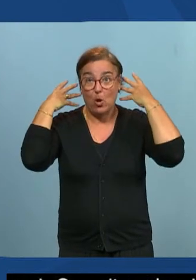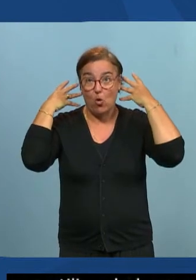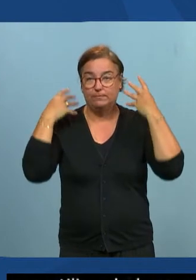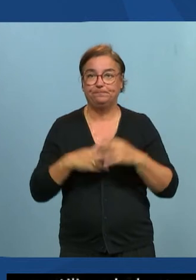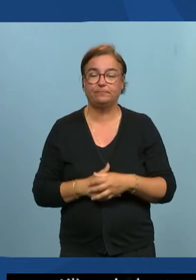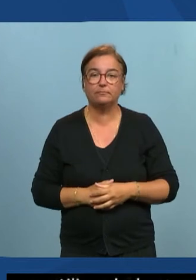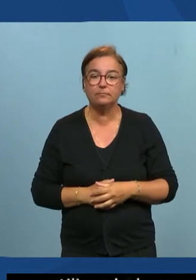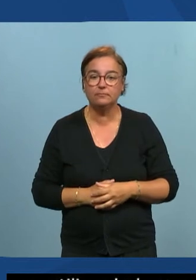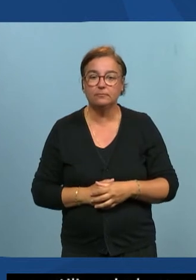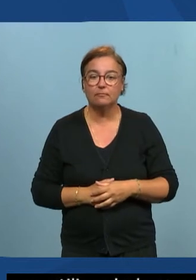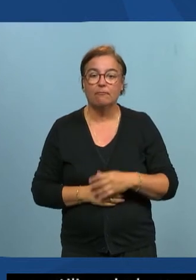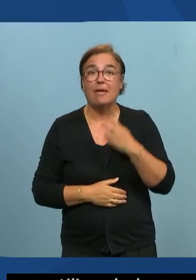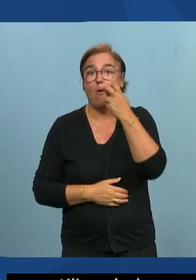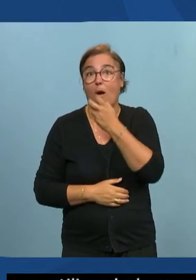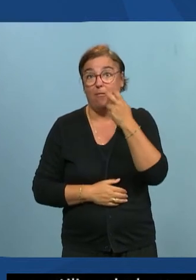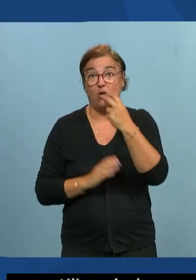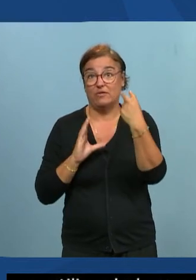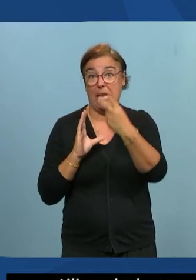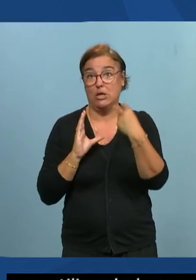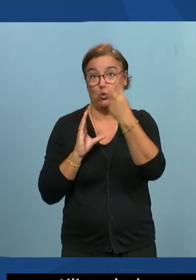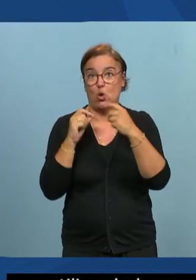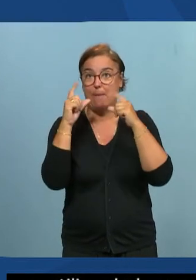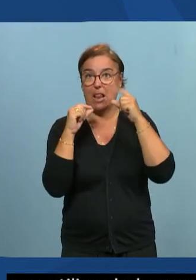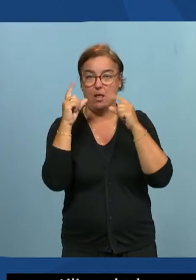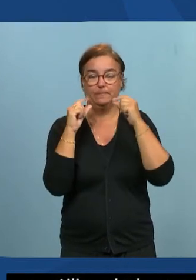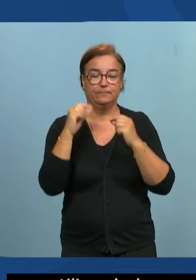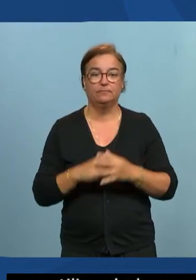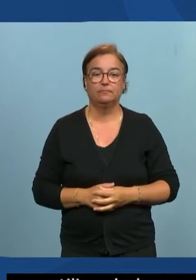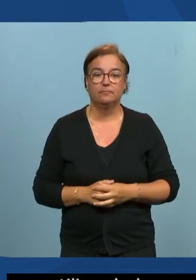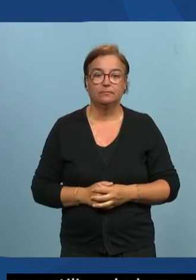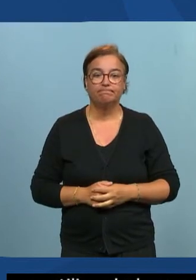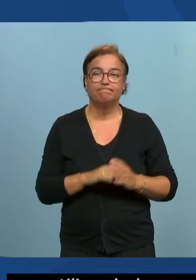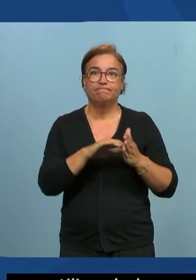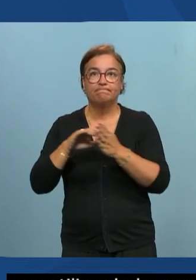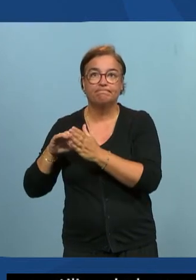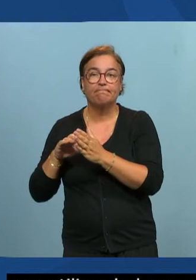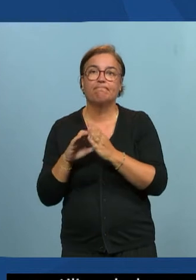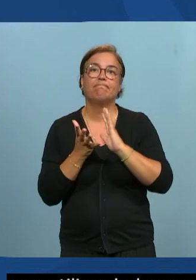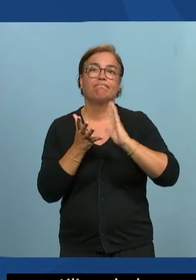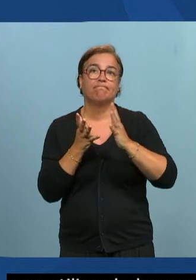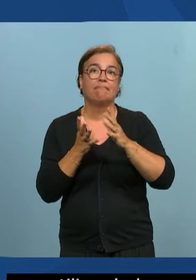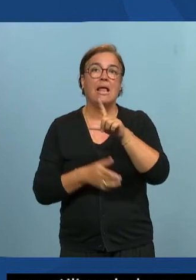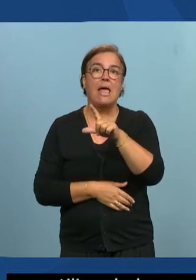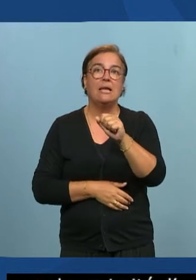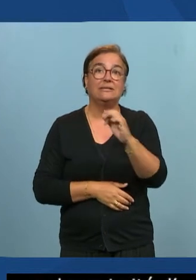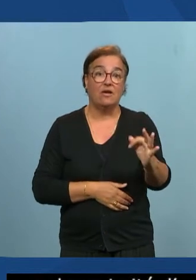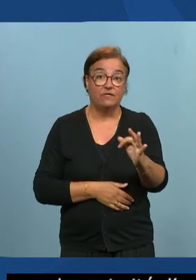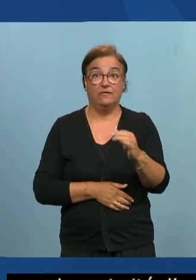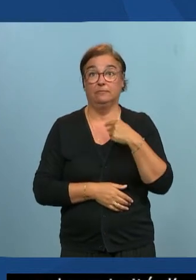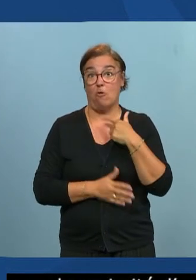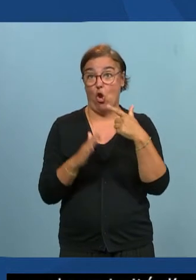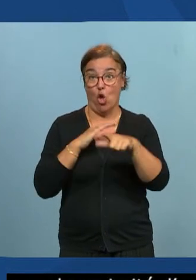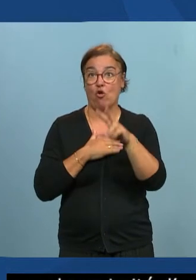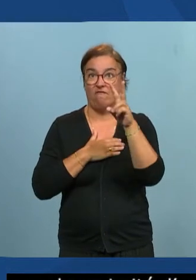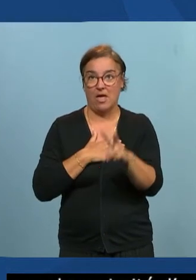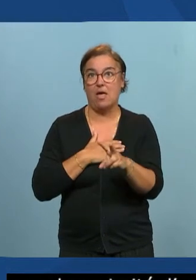et ils visent sur les lèvres la langue des signes c'est remis par une langue donc elle est pratiquée par